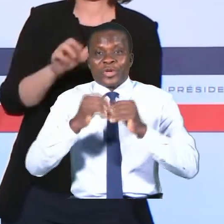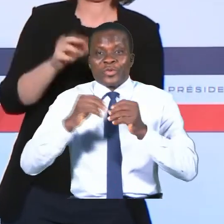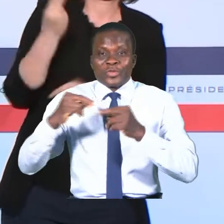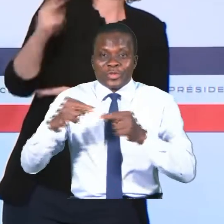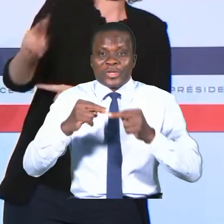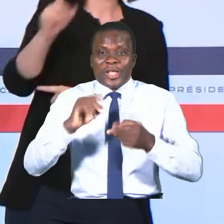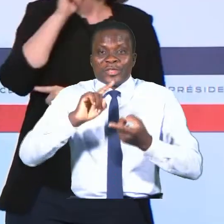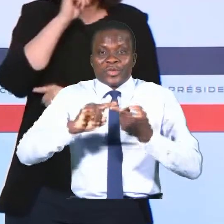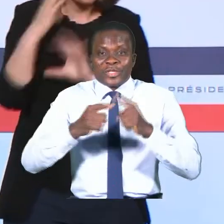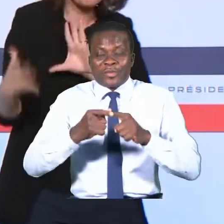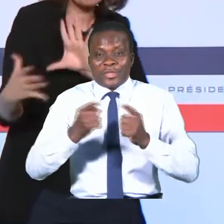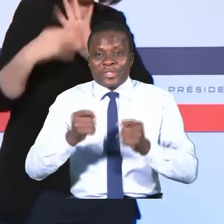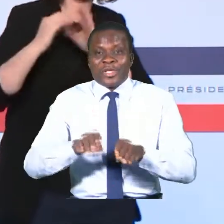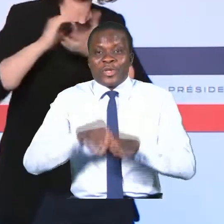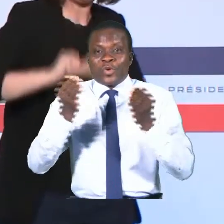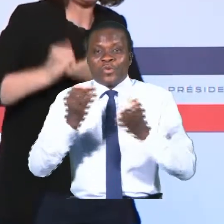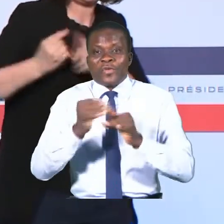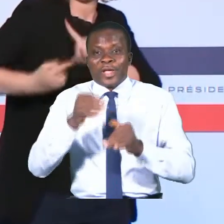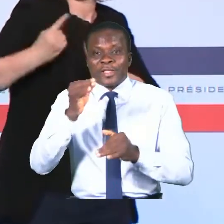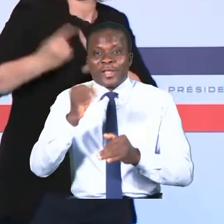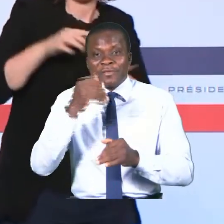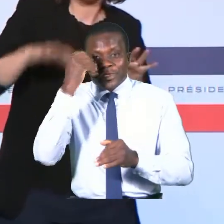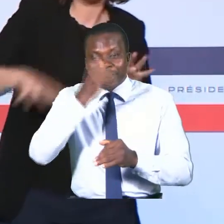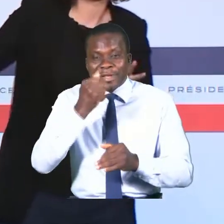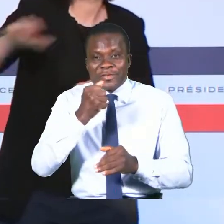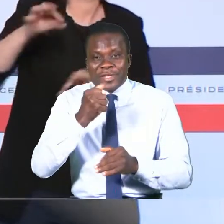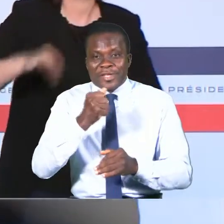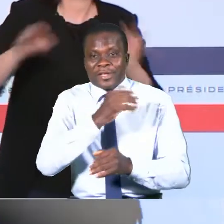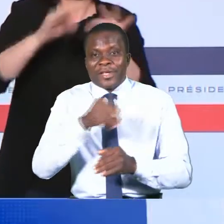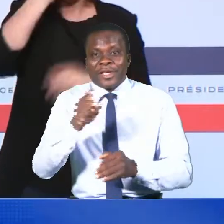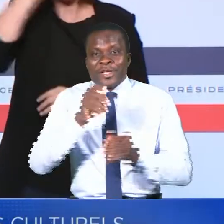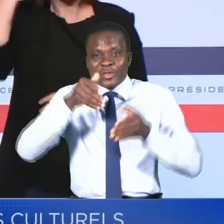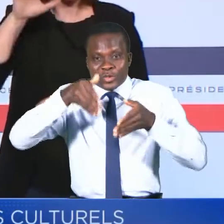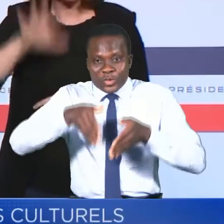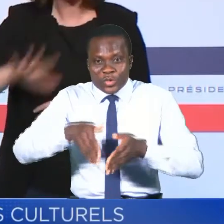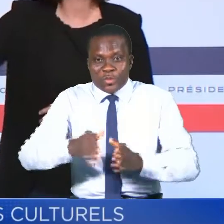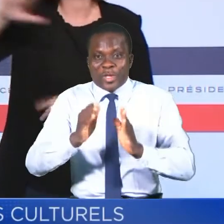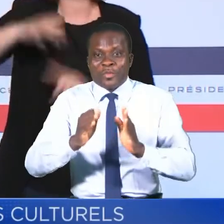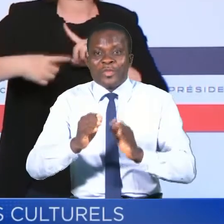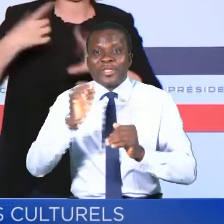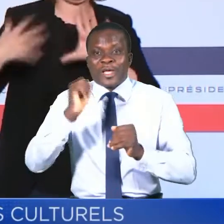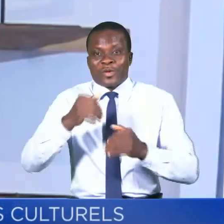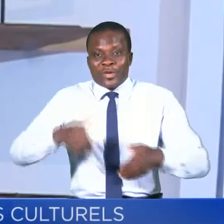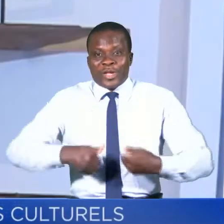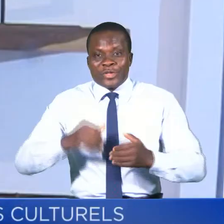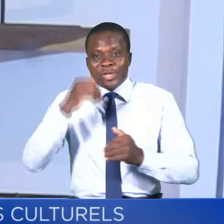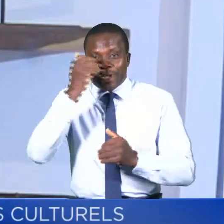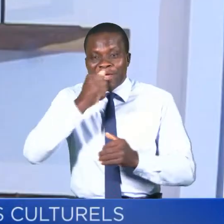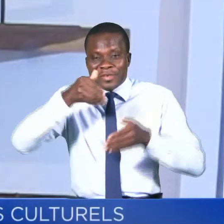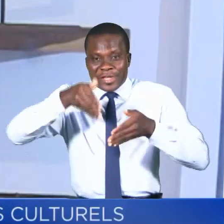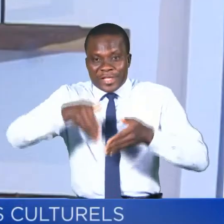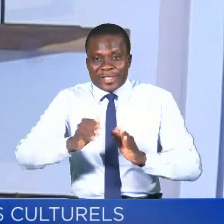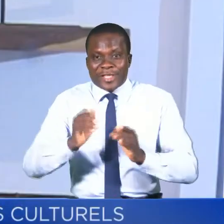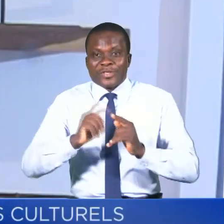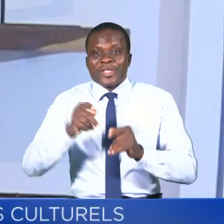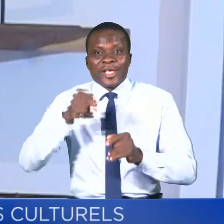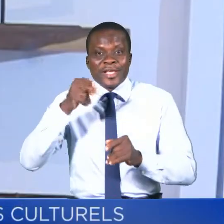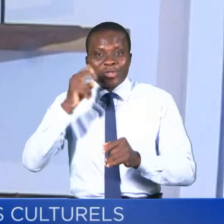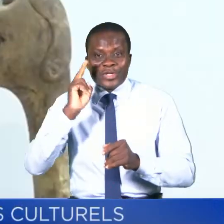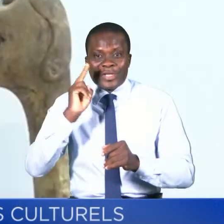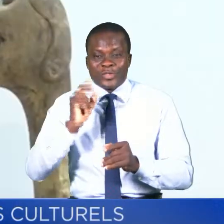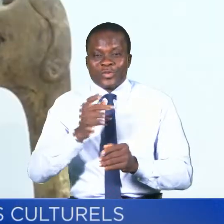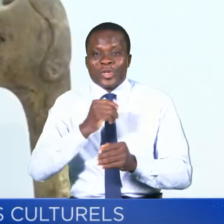'amitié nouvelle entre la France et l'Afrique et ce, afin de permettre, encore une fois, à la jeunesse africaine d'accéder à son histoire et à son